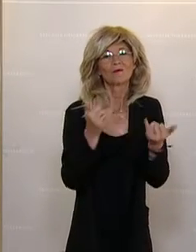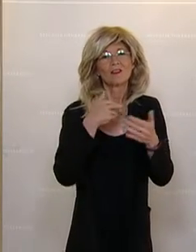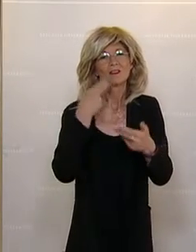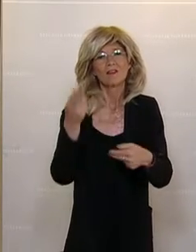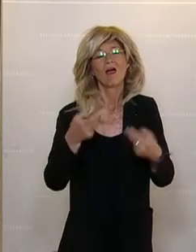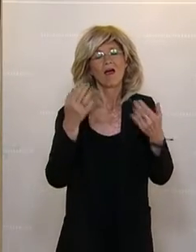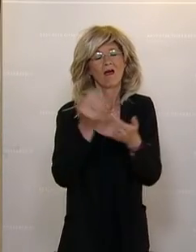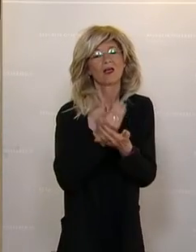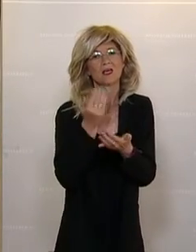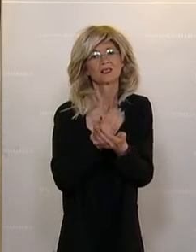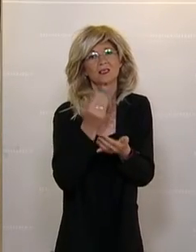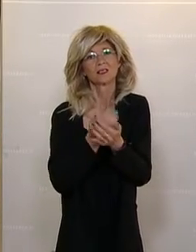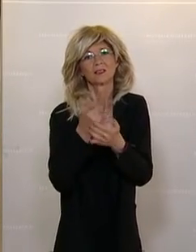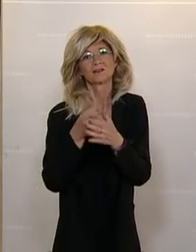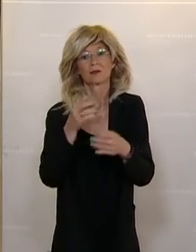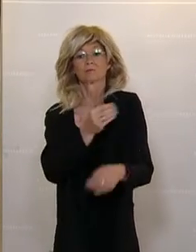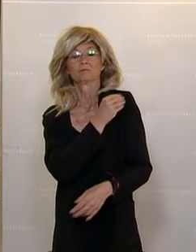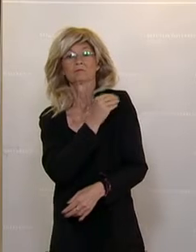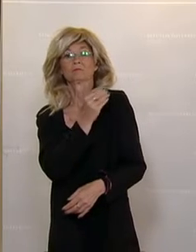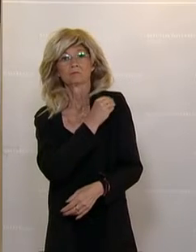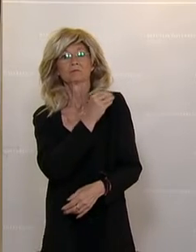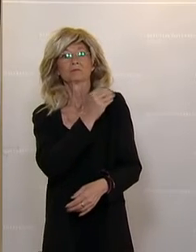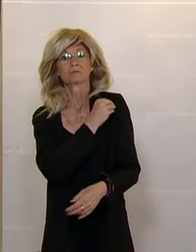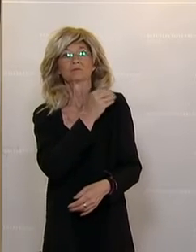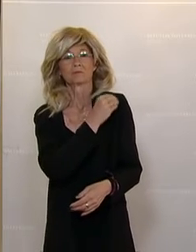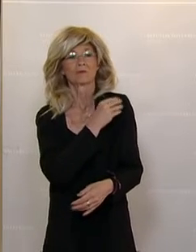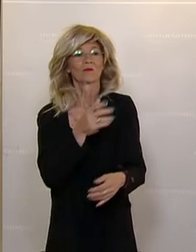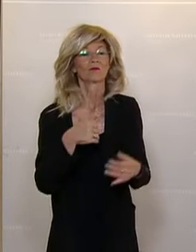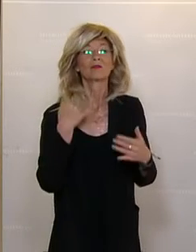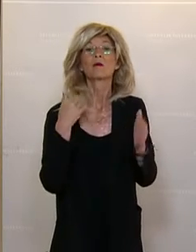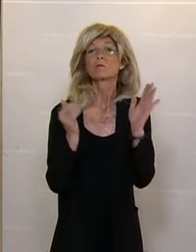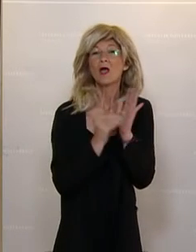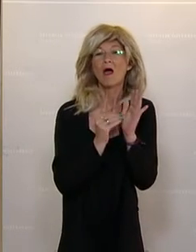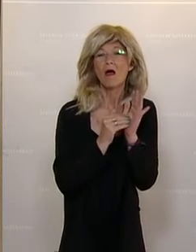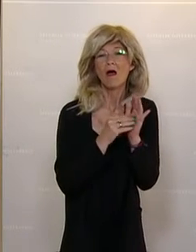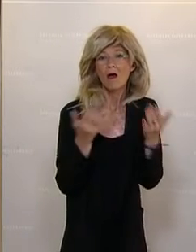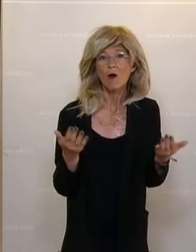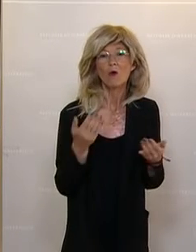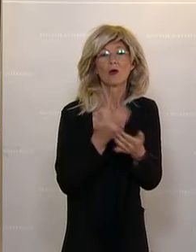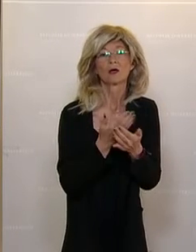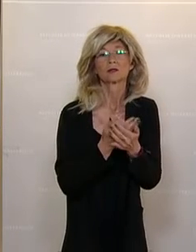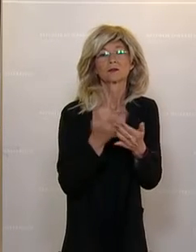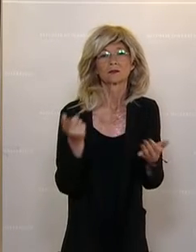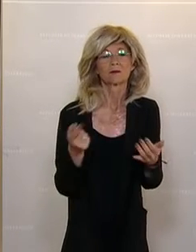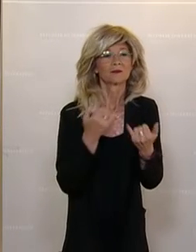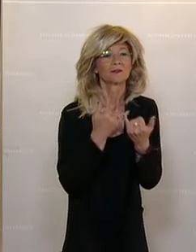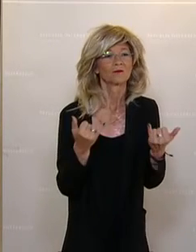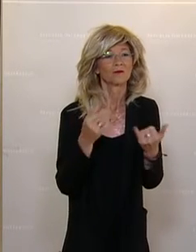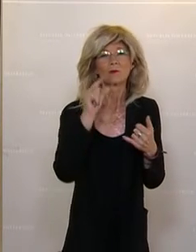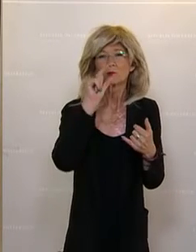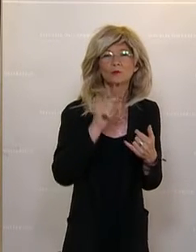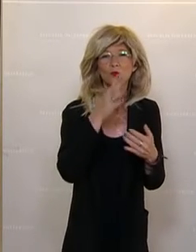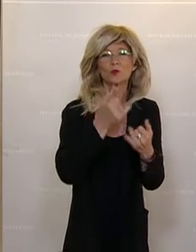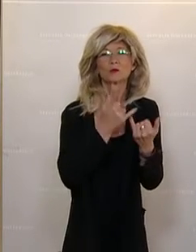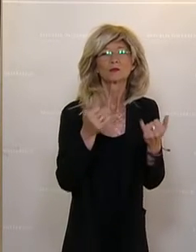strukturiert. Und was es ganz, ganz dringend braucht, um bestehenden und künftigen Bedrohungen entgegenzuwirken. Und wir